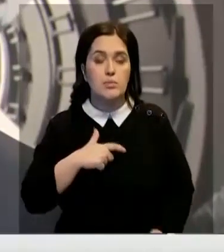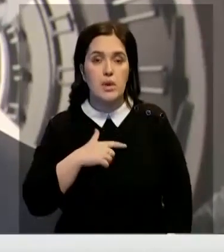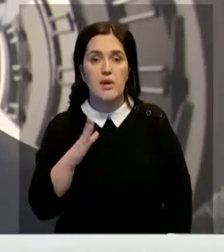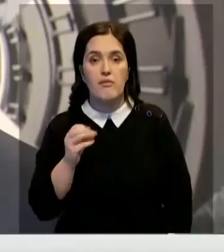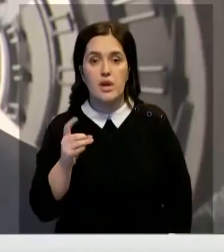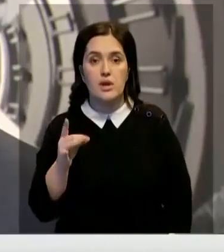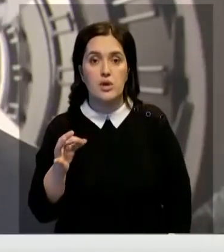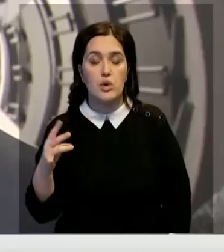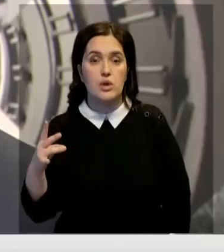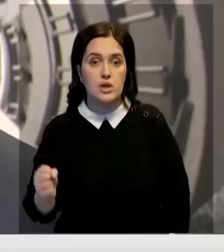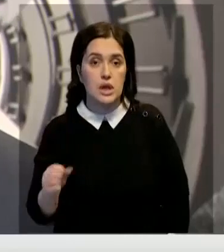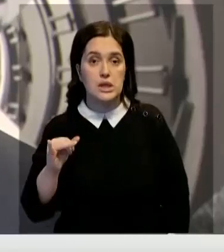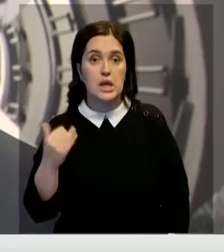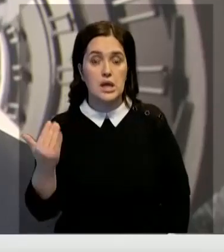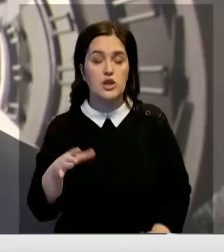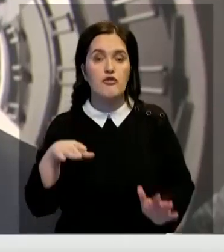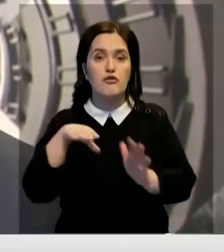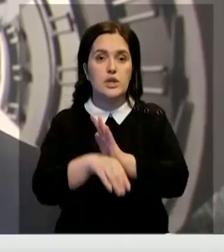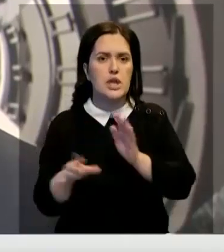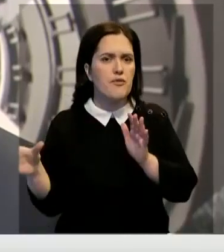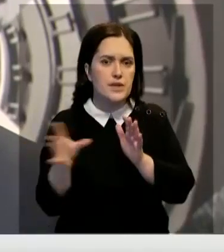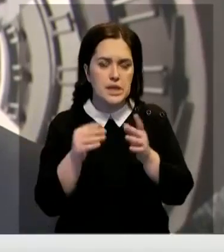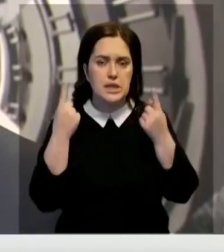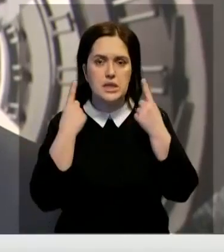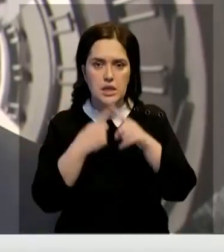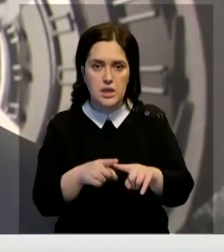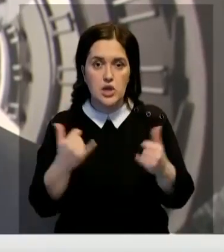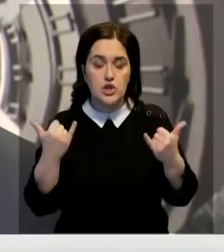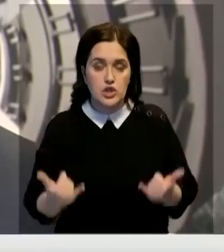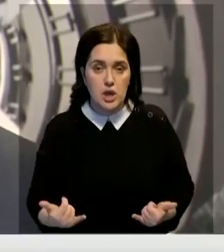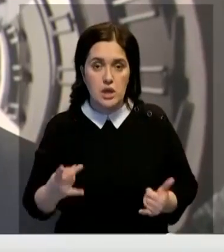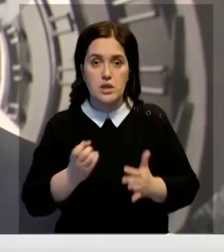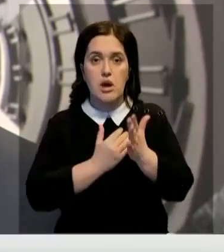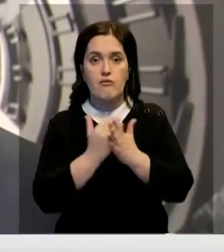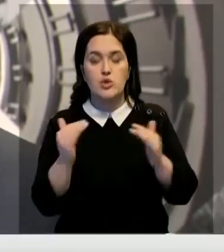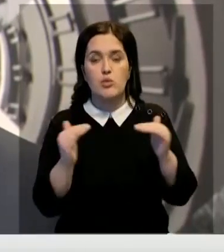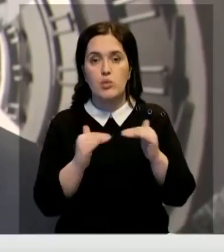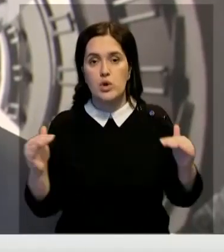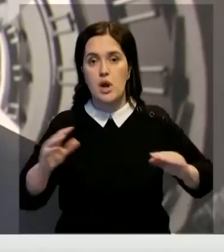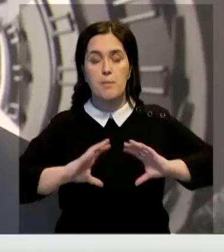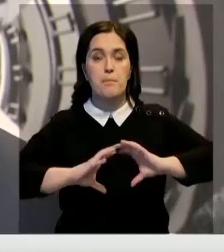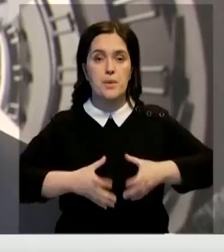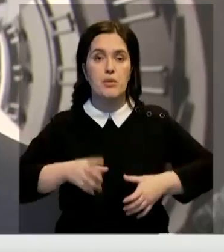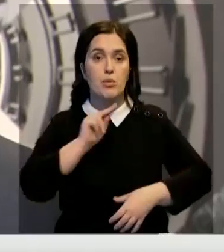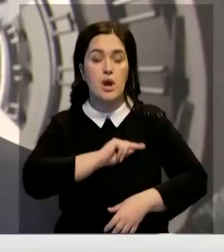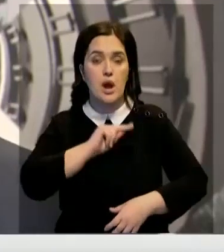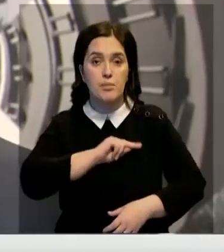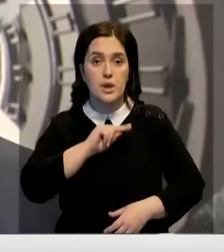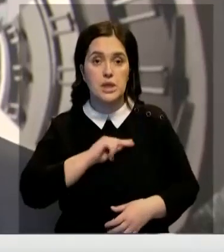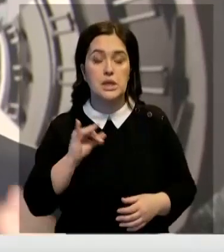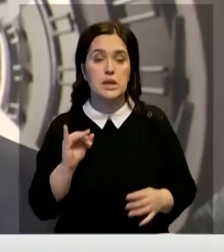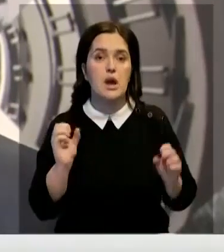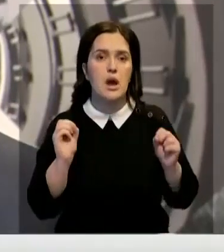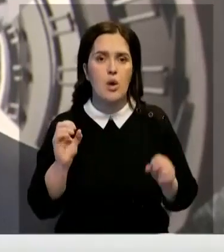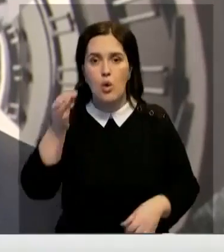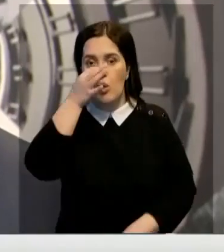И они внедрили все технологии и сейчас на высоком уровне, мировом уровне работают. И как